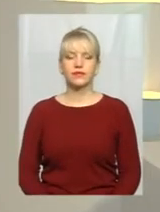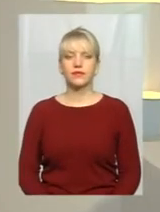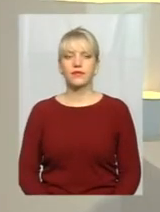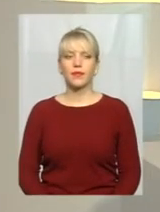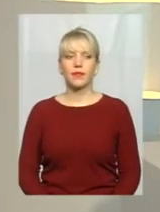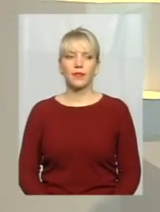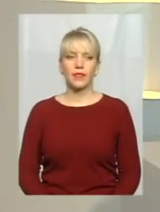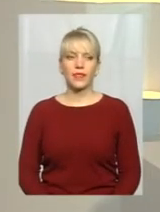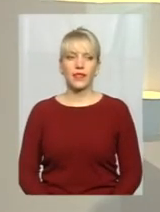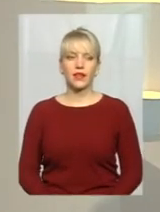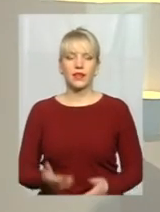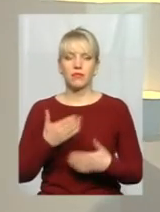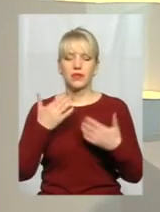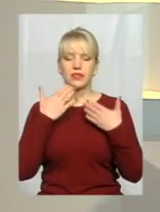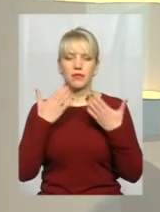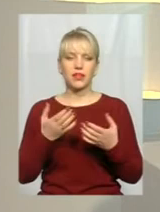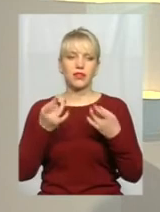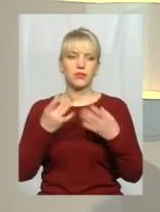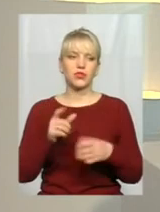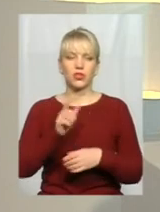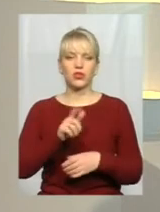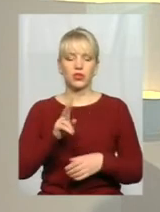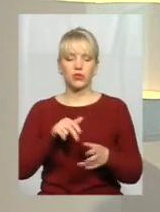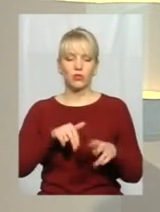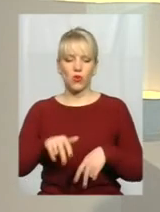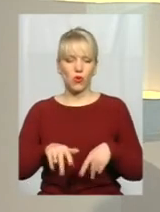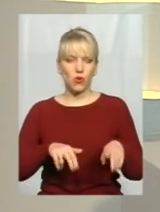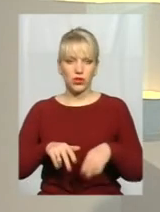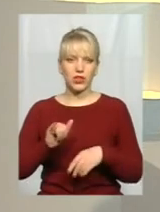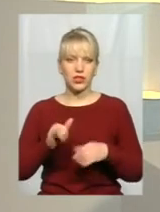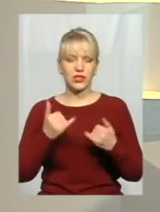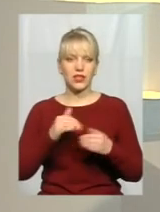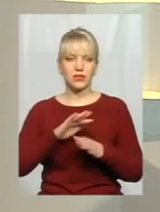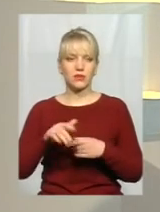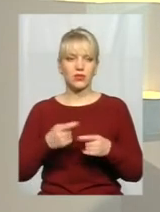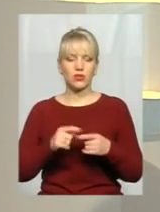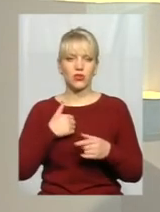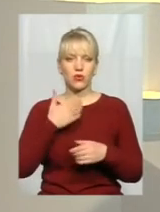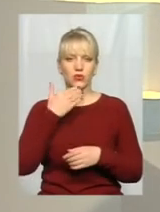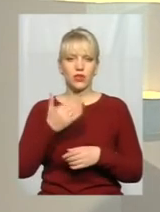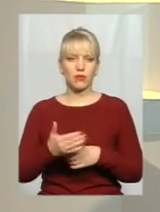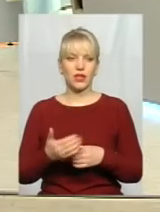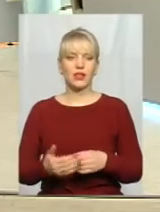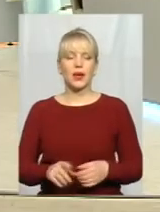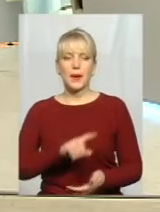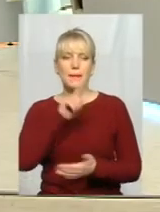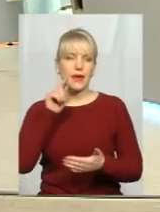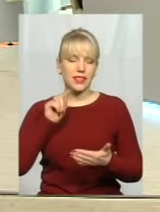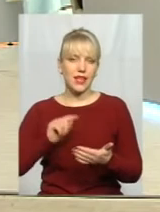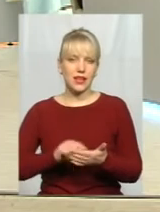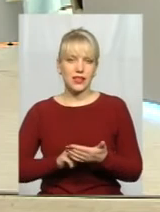Це ми запитали просто людей, які проходили. І от зараз після цього я хочу вас запитати. Питання,